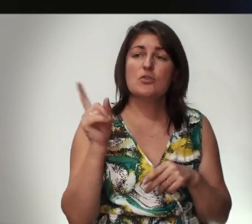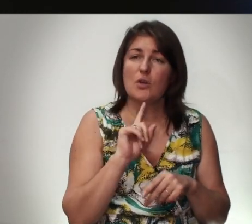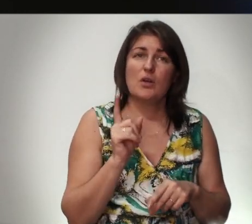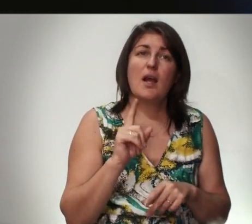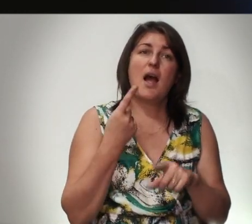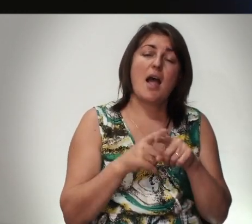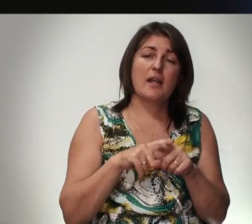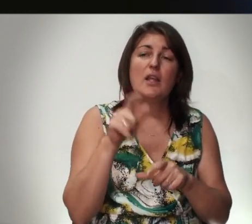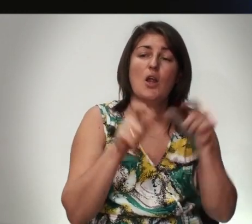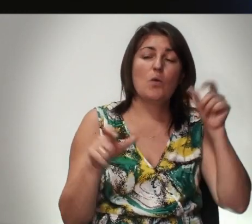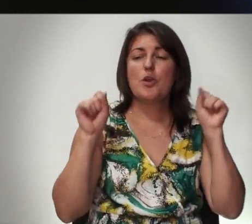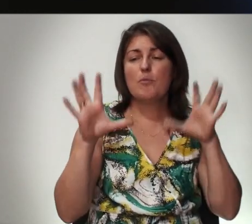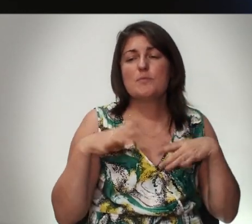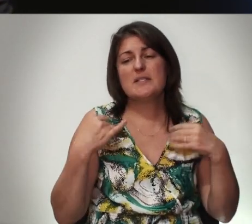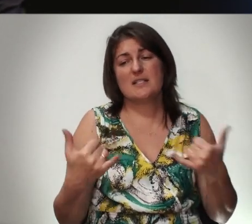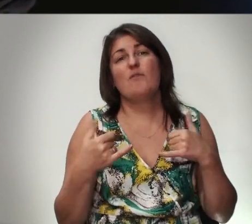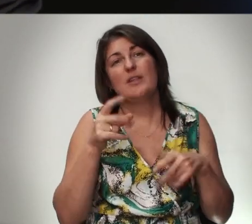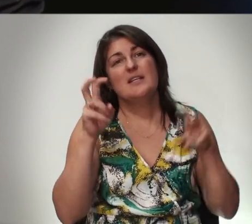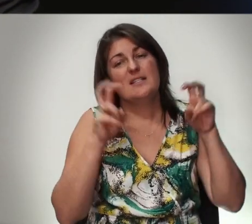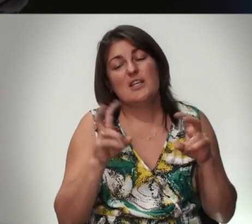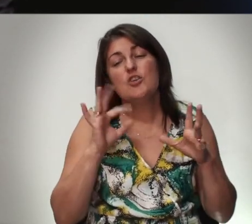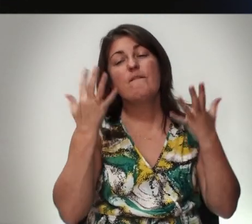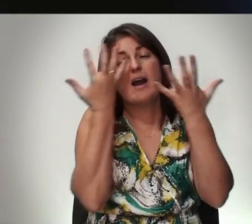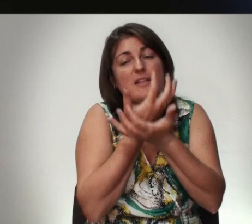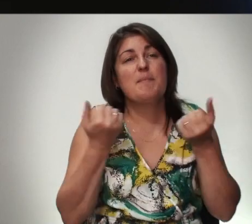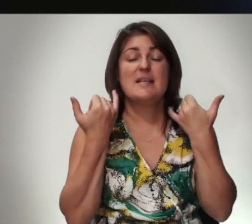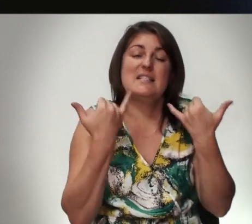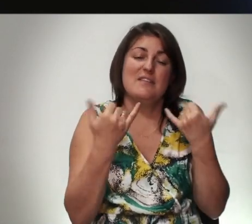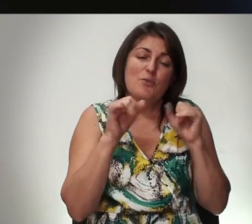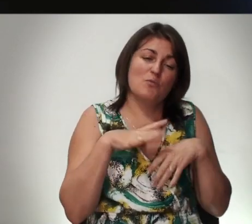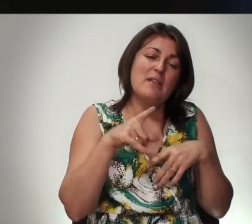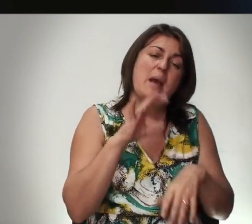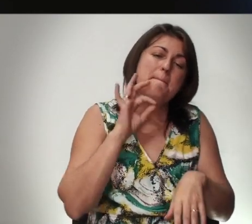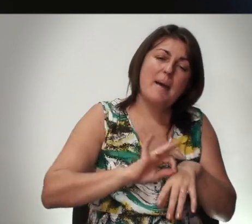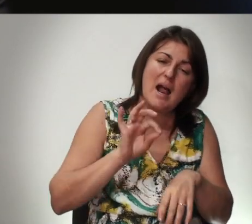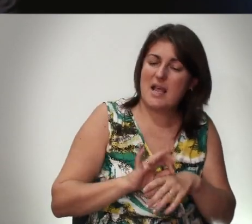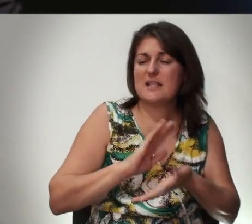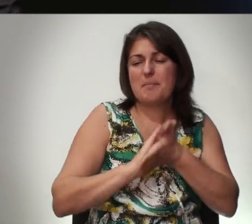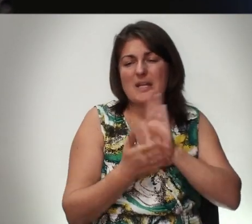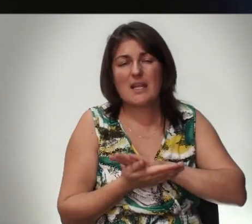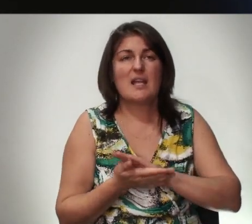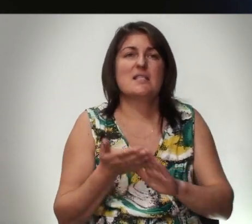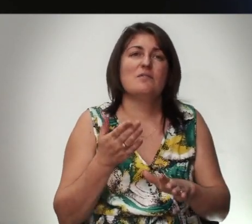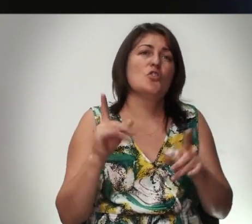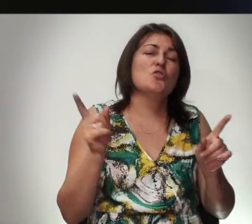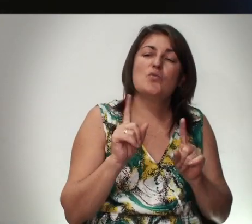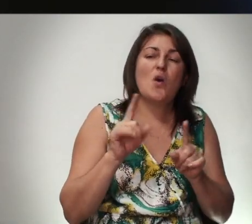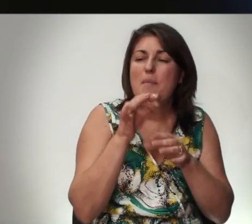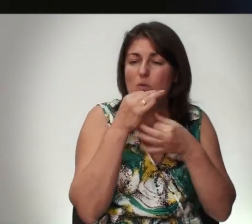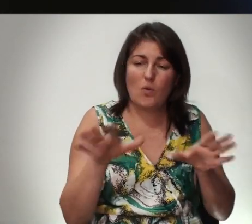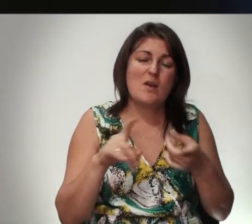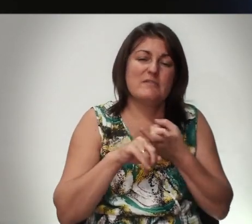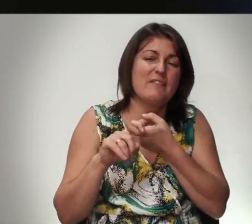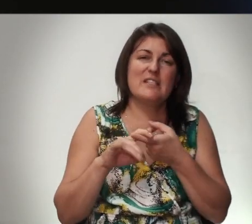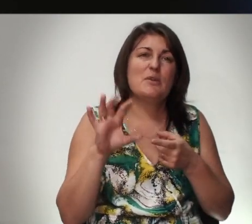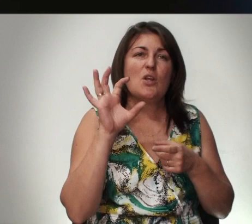Эти люди Может быть Сегодня ты сидишь Во тьме Сегодня может быть Болезнь Обстоятельства Что-либо другое